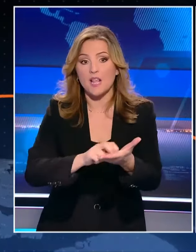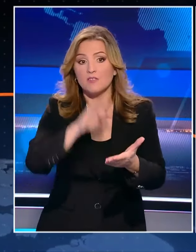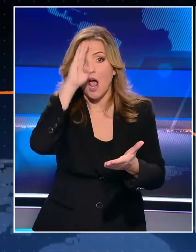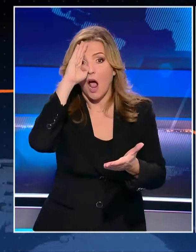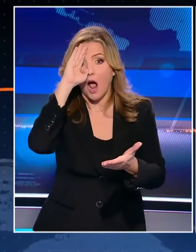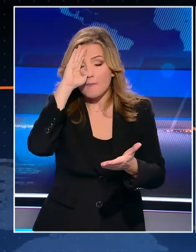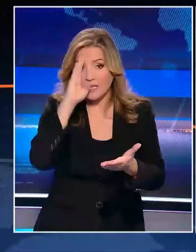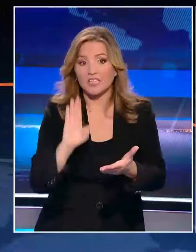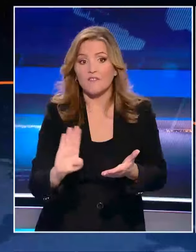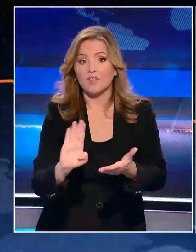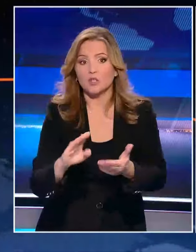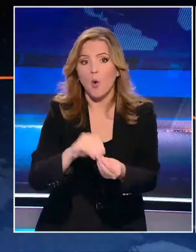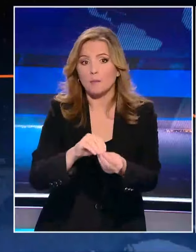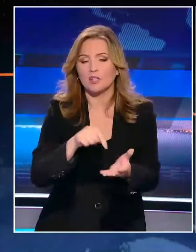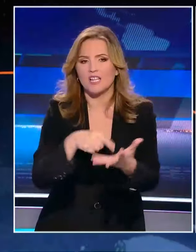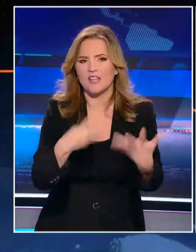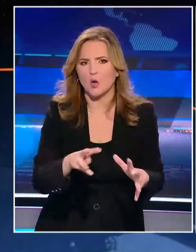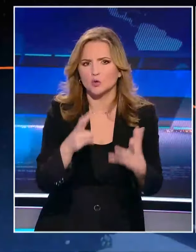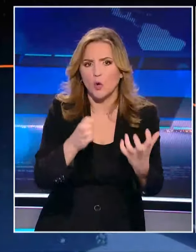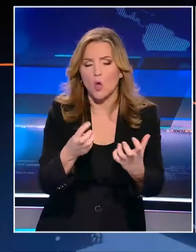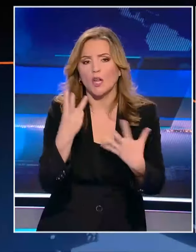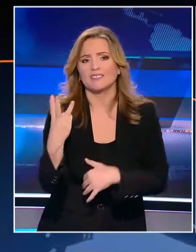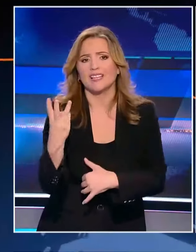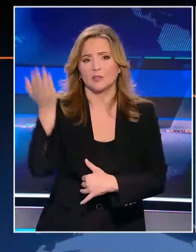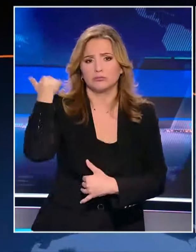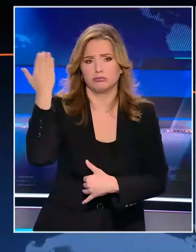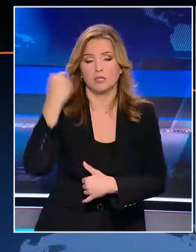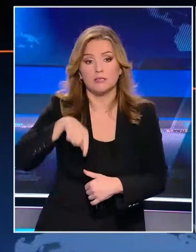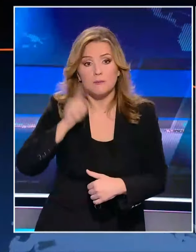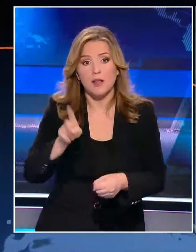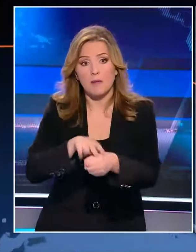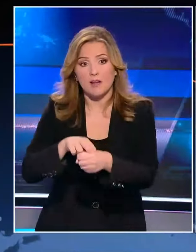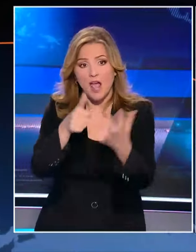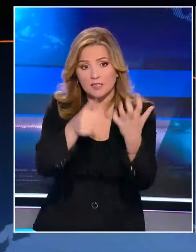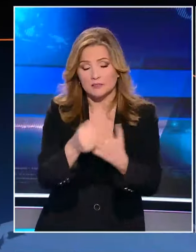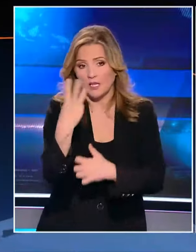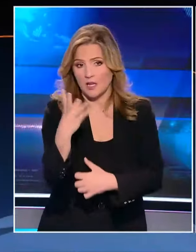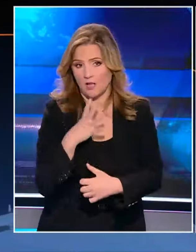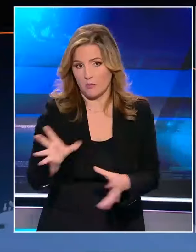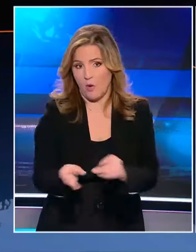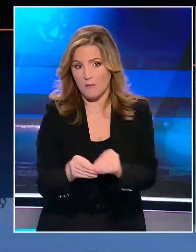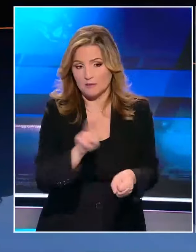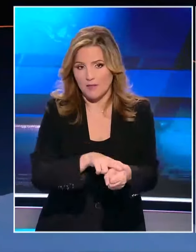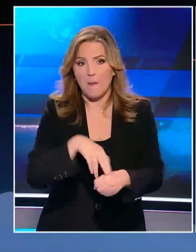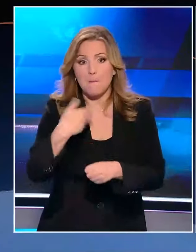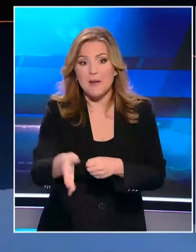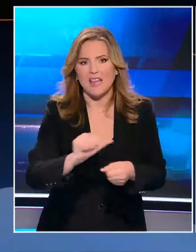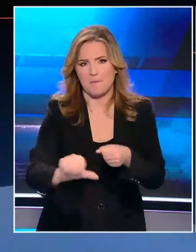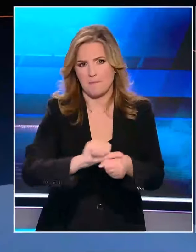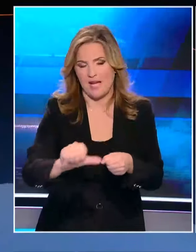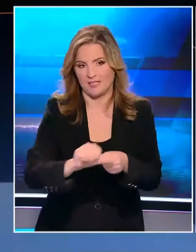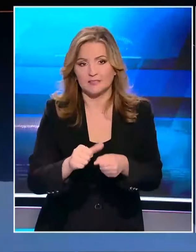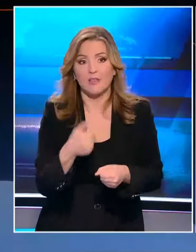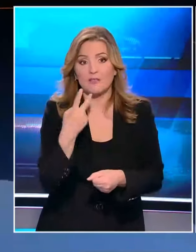των Ηνωμένων Πολιτειών στη Βυρητό τον Απρίλιο του 1983. Εκείνη την ημέρα σκοτώθηκαν 63 άτομα. Μόλις λίγους μήνες αργότερα,